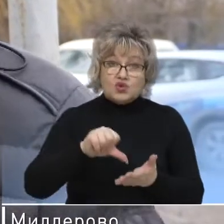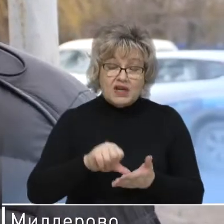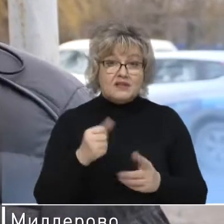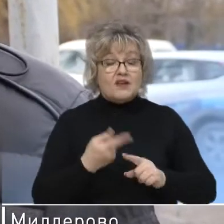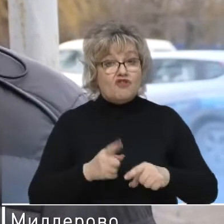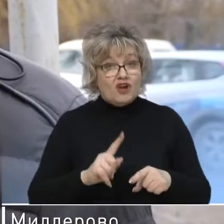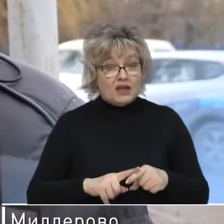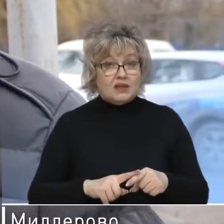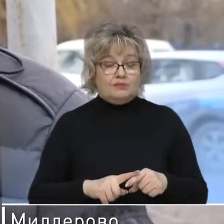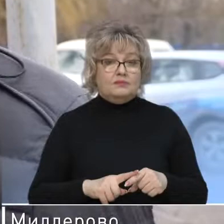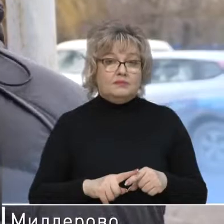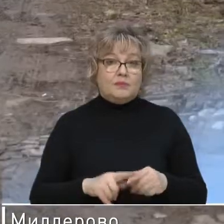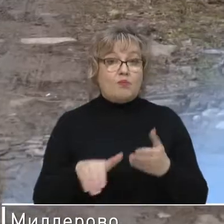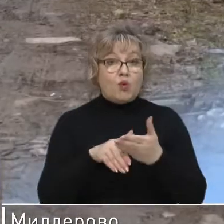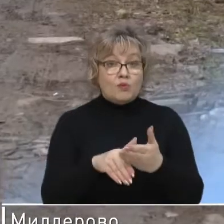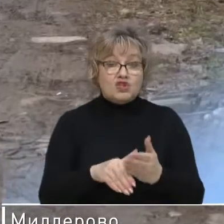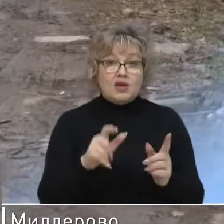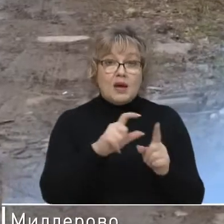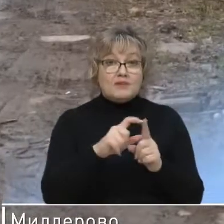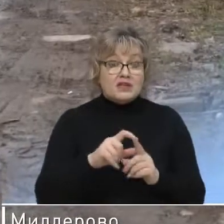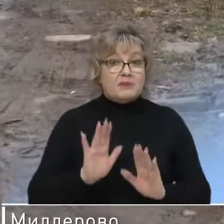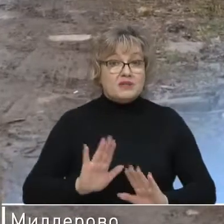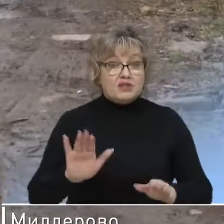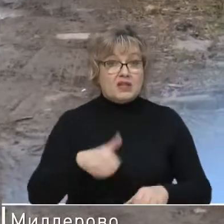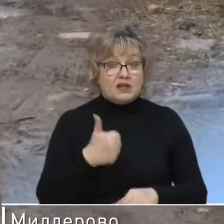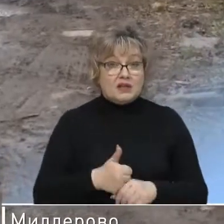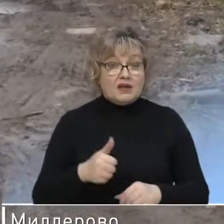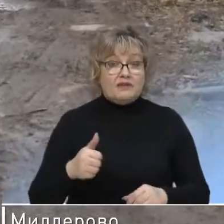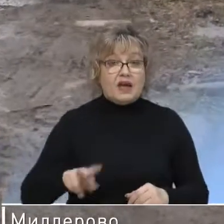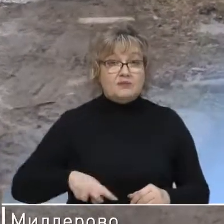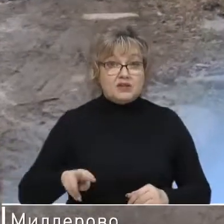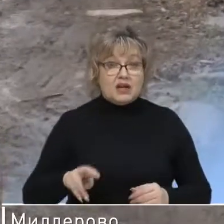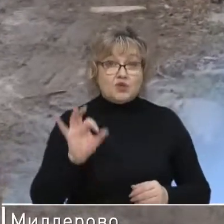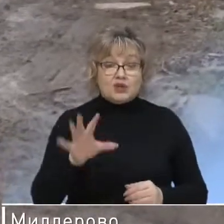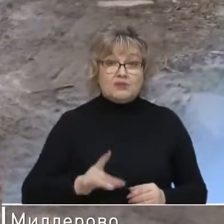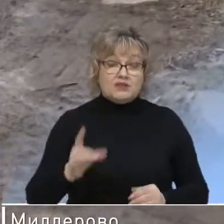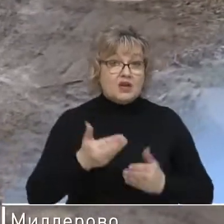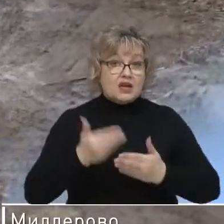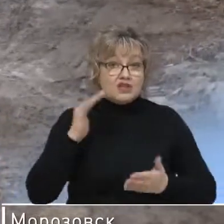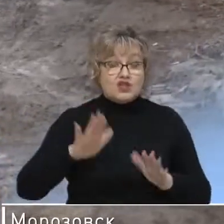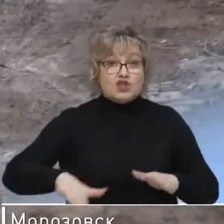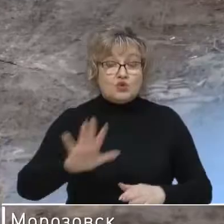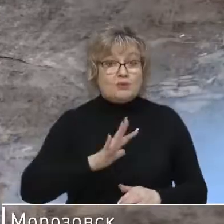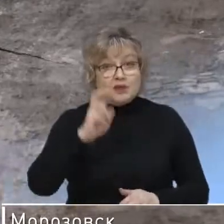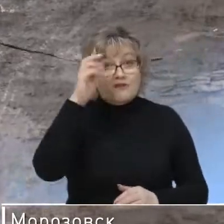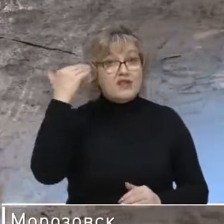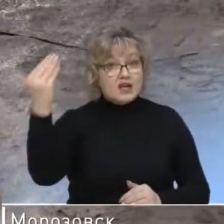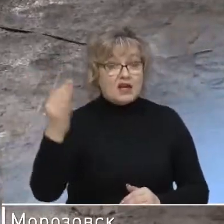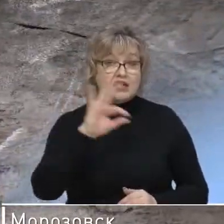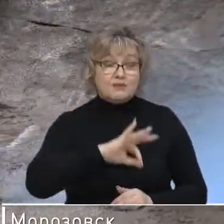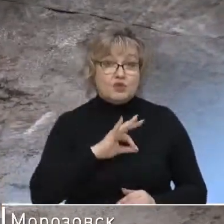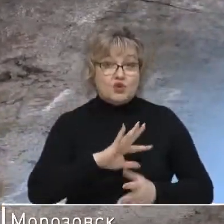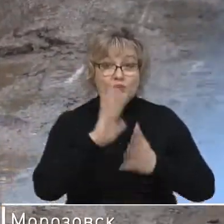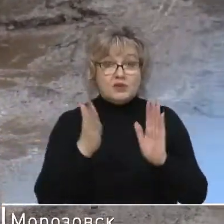в этом, как сказать, помощи. По словам заместителя главы администрации Октябрьского района, ранняя территория была федеральная. Она использовалась